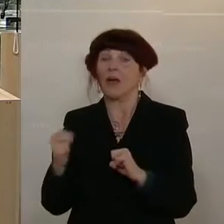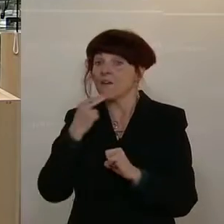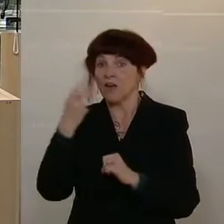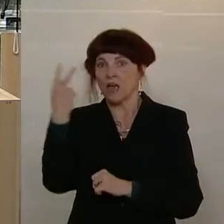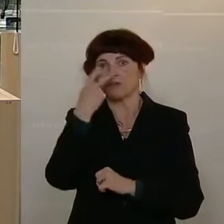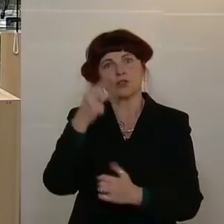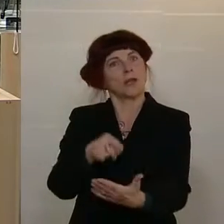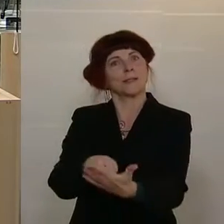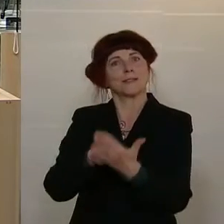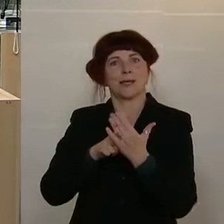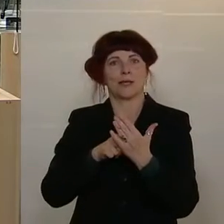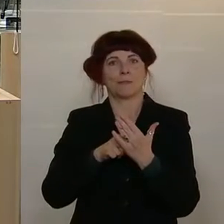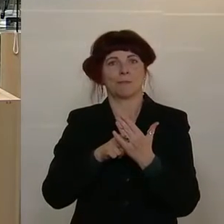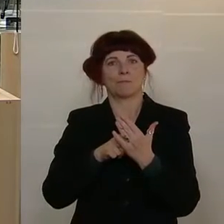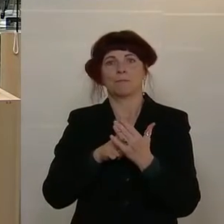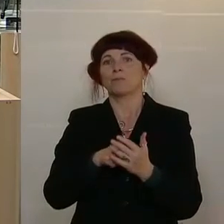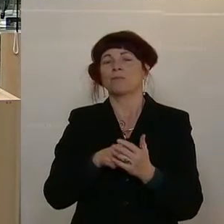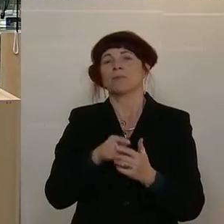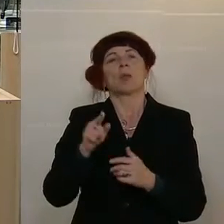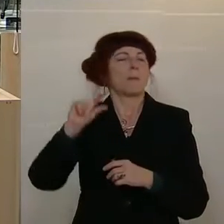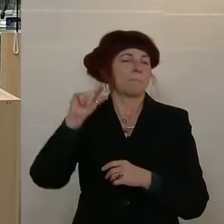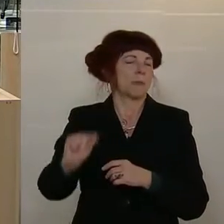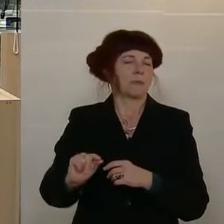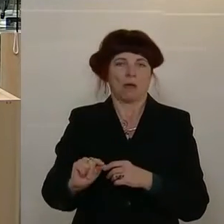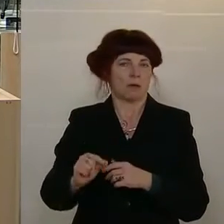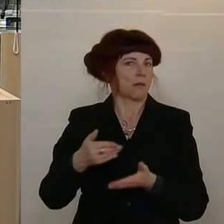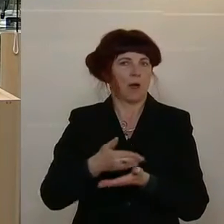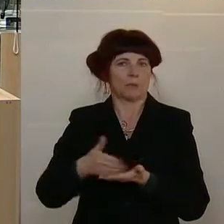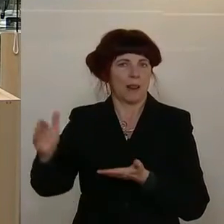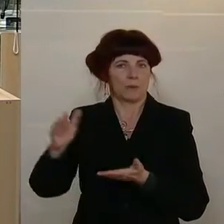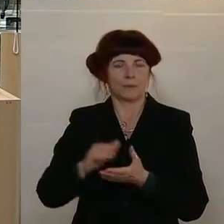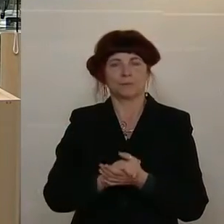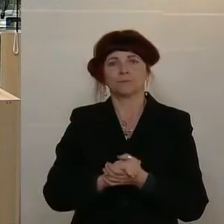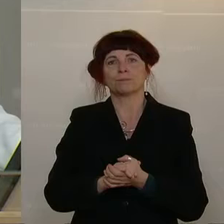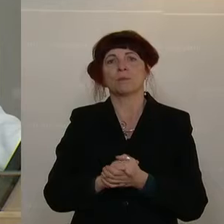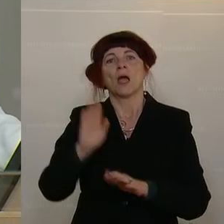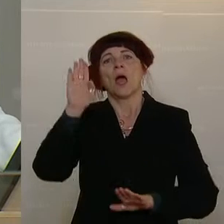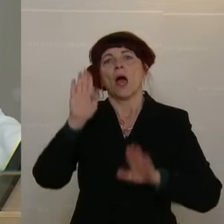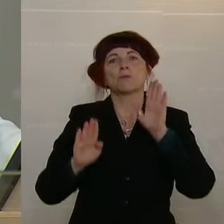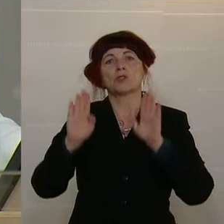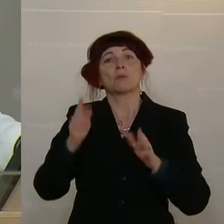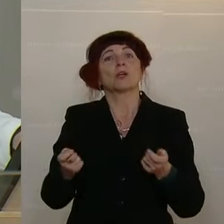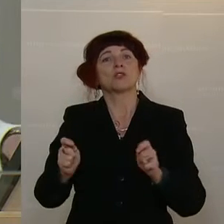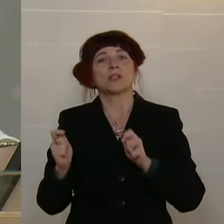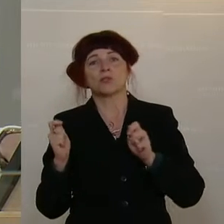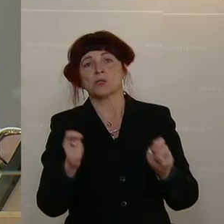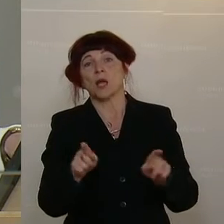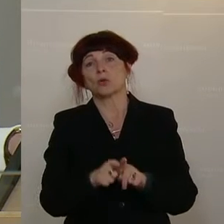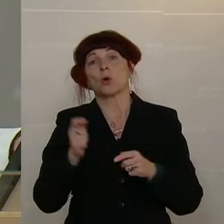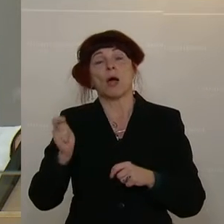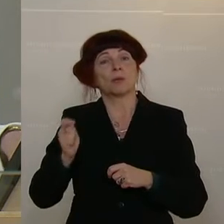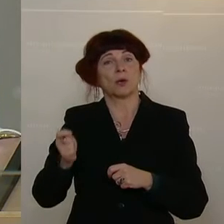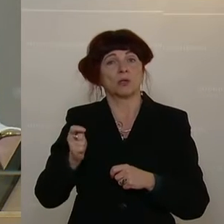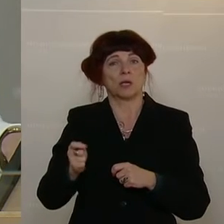Den bitte ich um ein Zeichen. Das ist die Minderheit abgelehnt. Abstimmung über den Entschließungsantrag der